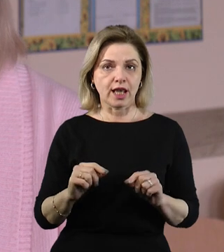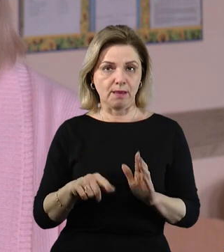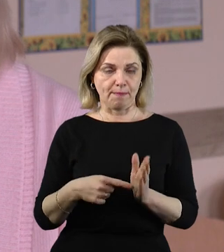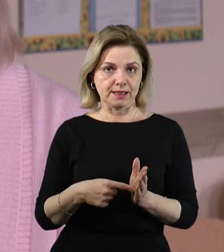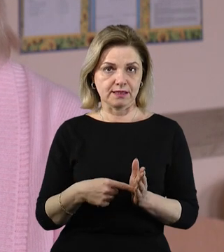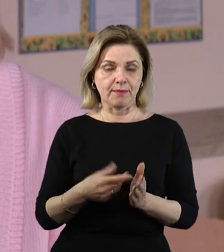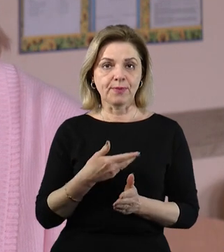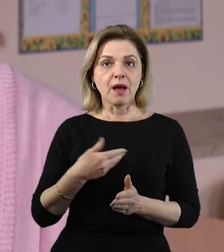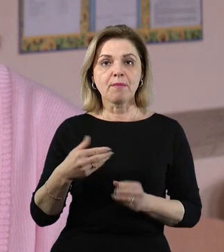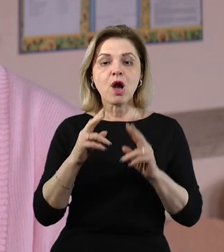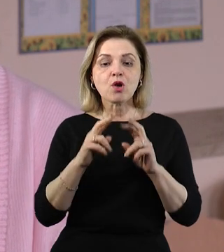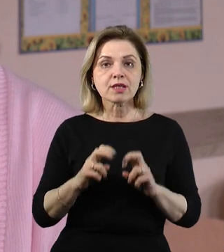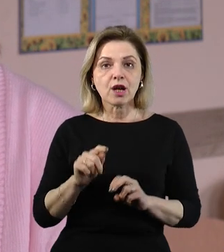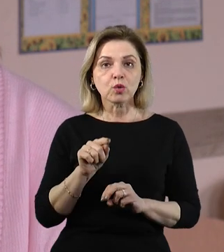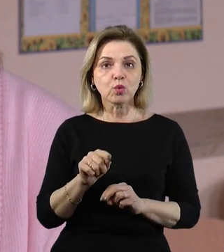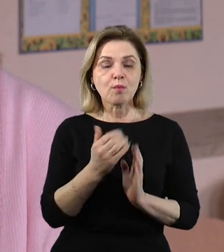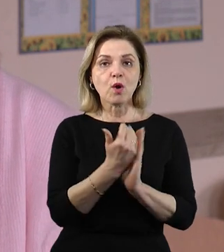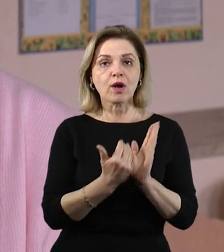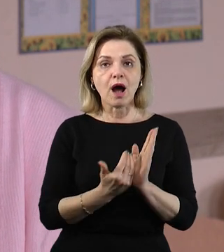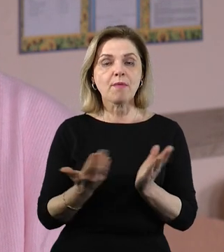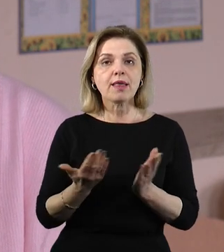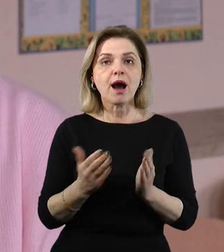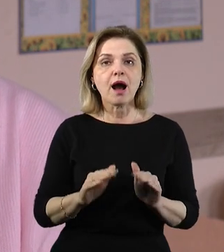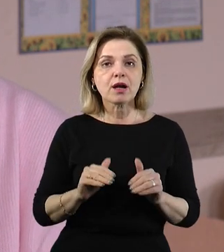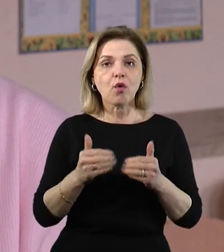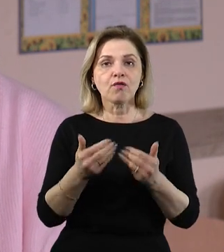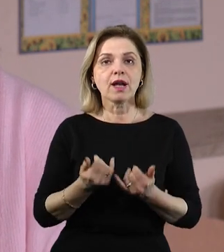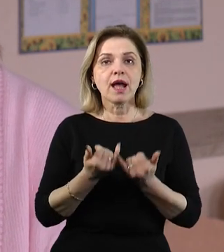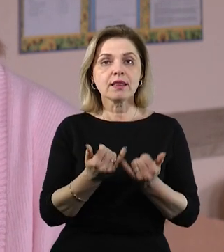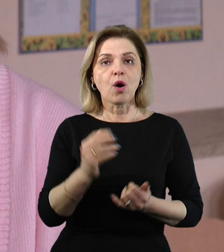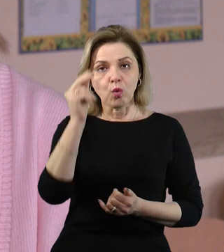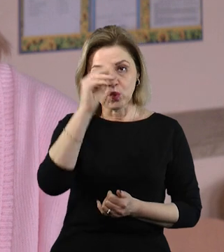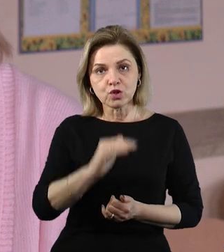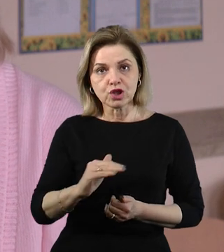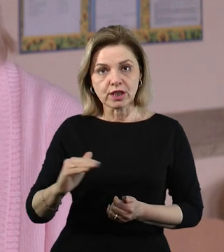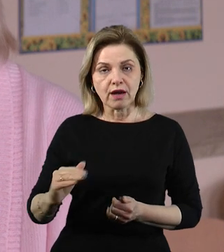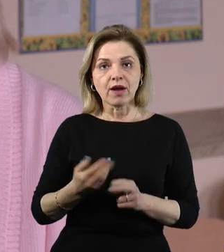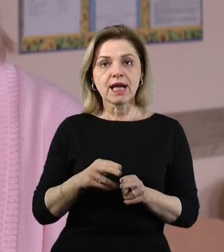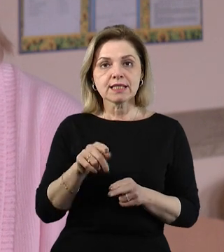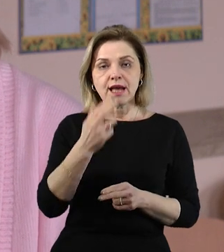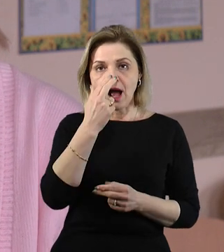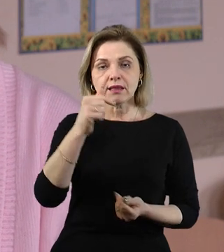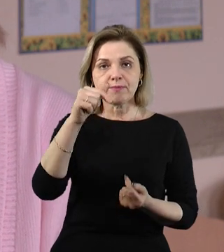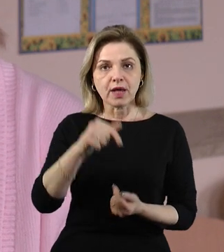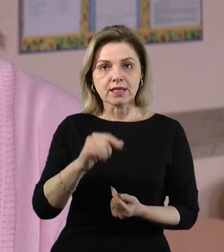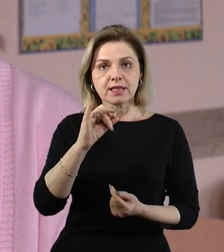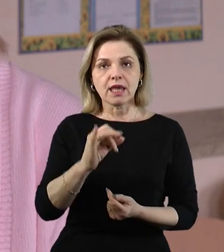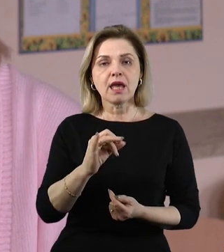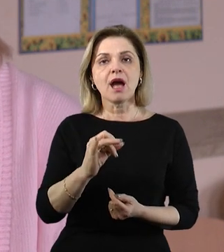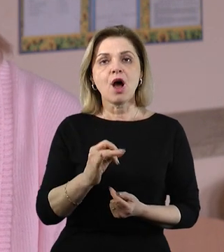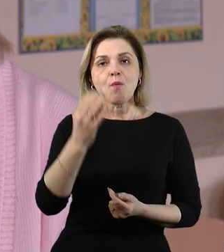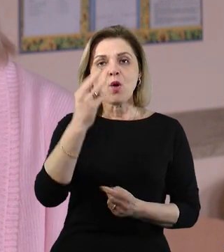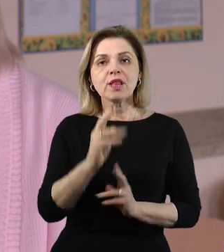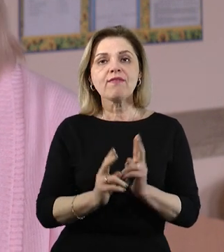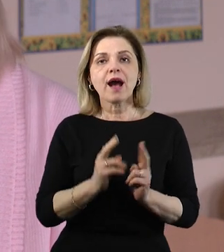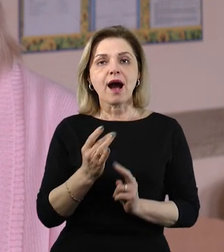Ми розглядали ту програму, яка рекомендувалася для даних учнів. На даний момент це адаптація і модифікація навчального